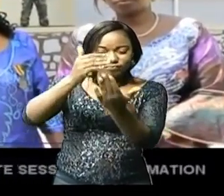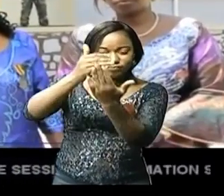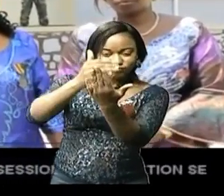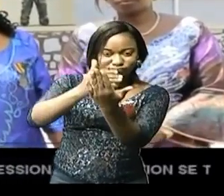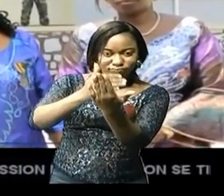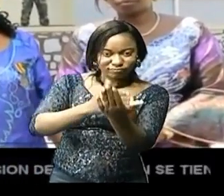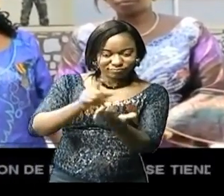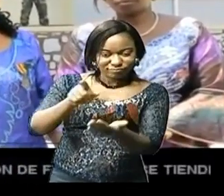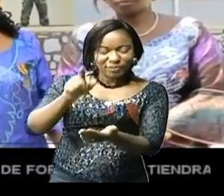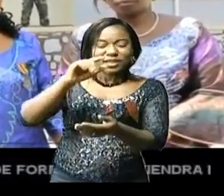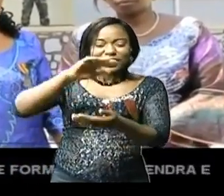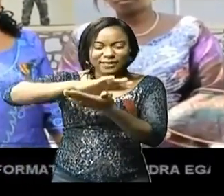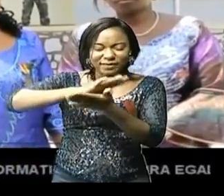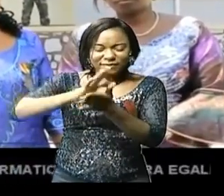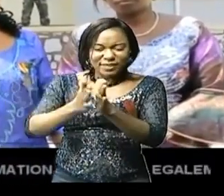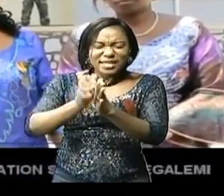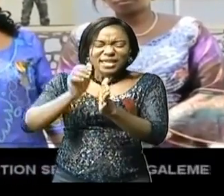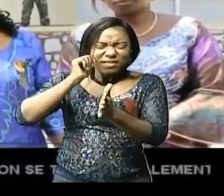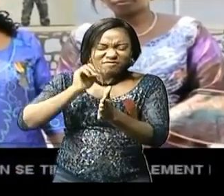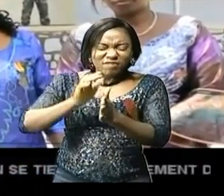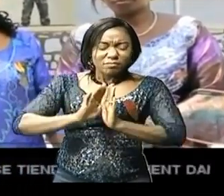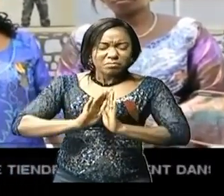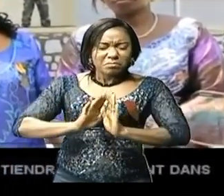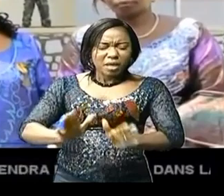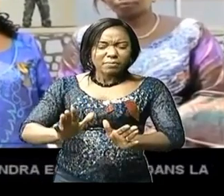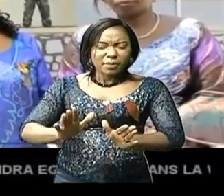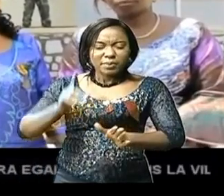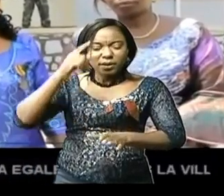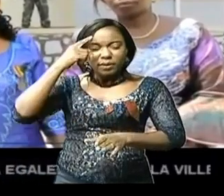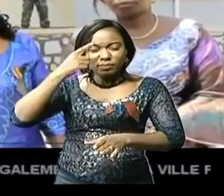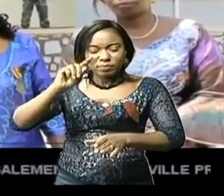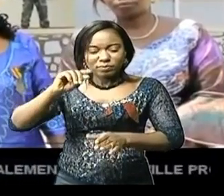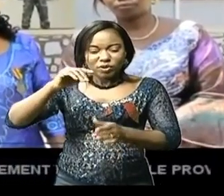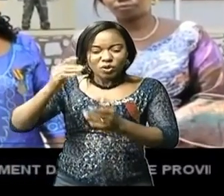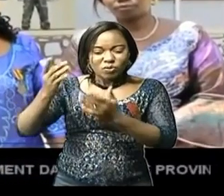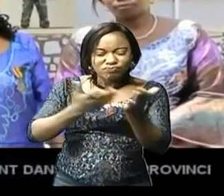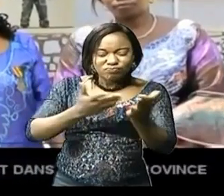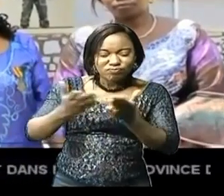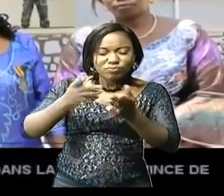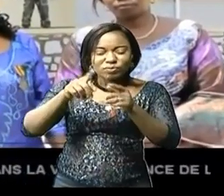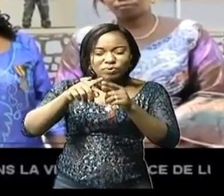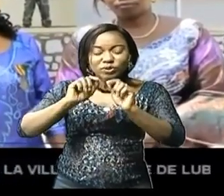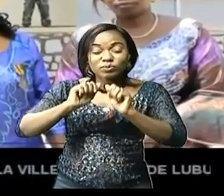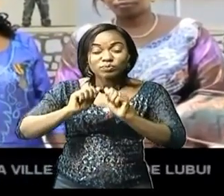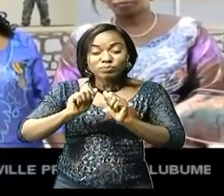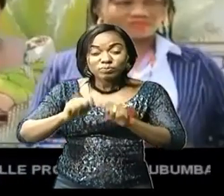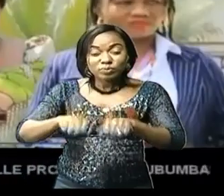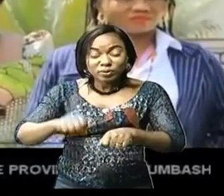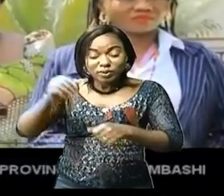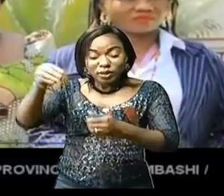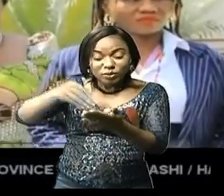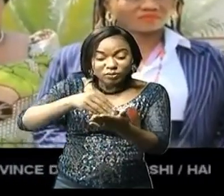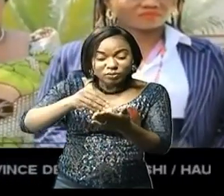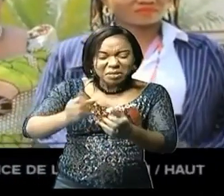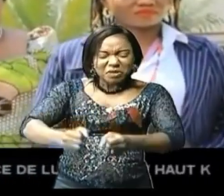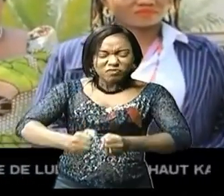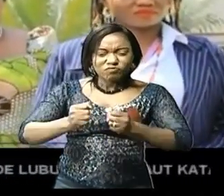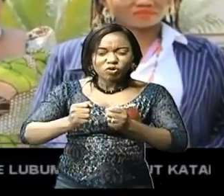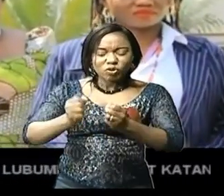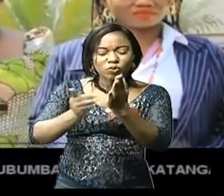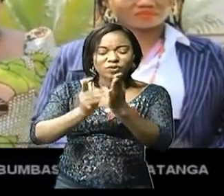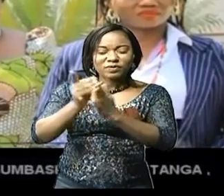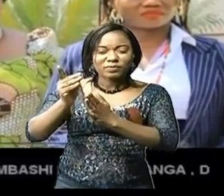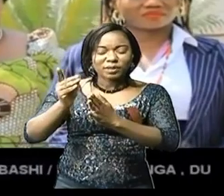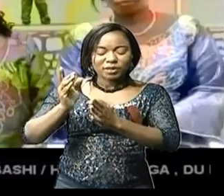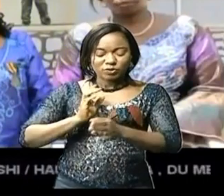à devenir vraiment des femmes entrepreneurs dans le sens du mot, et qui peuvent réellement contribuer efficacement au développement